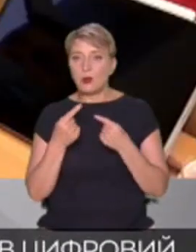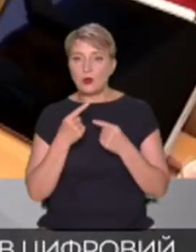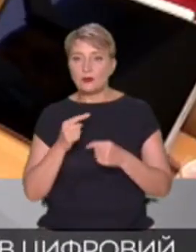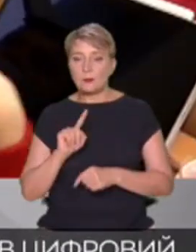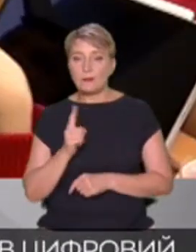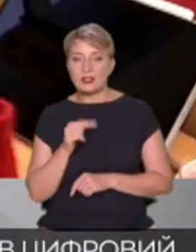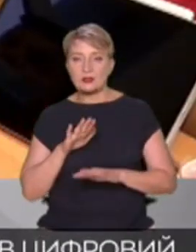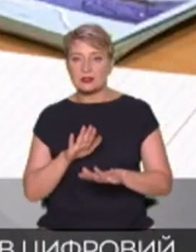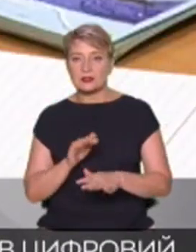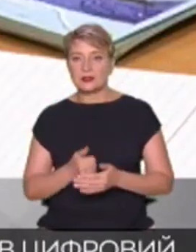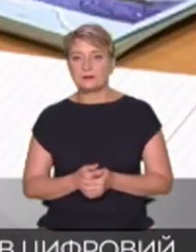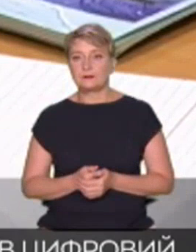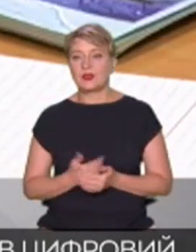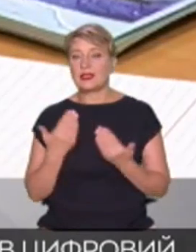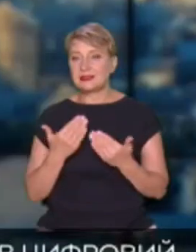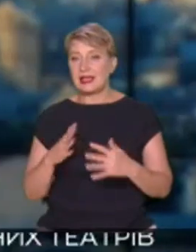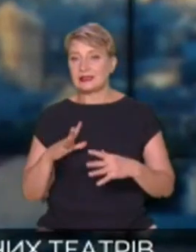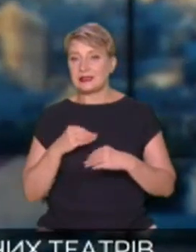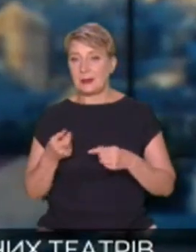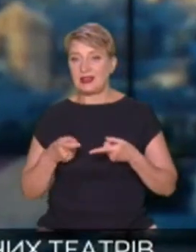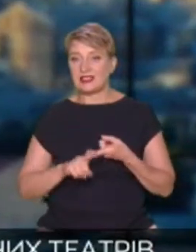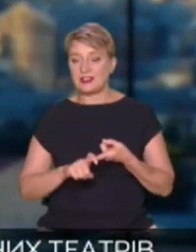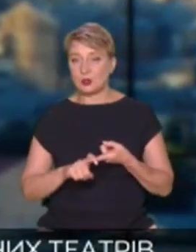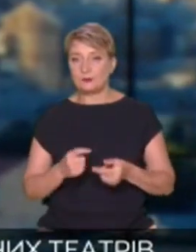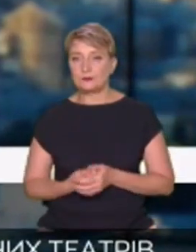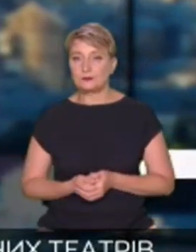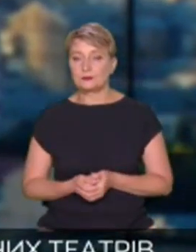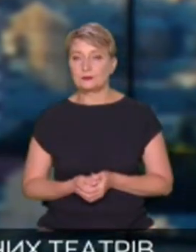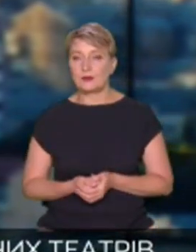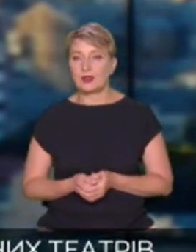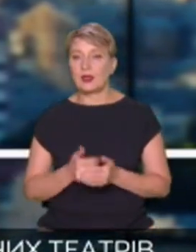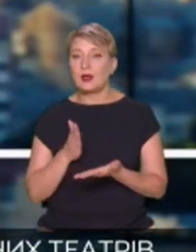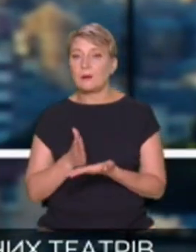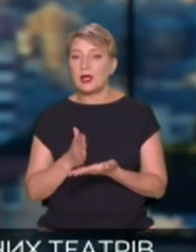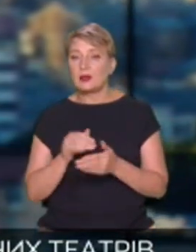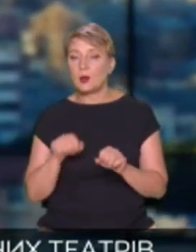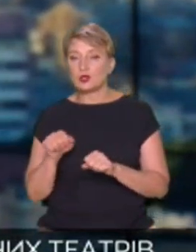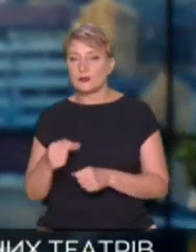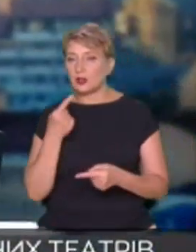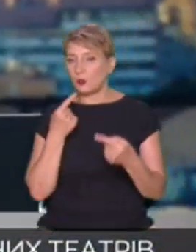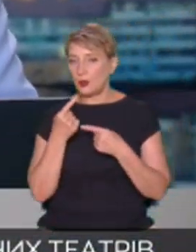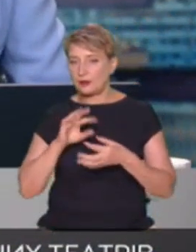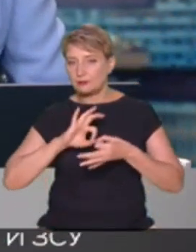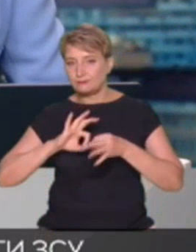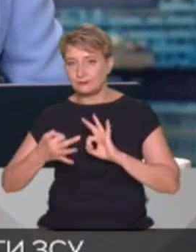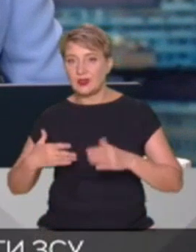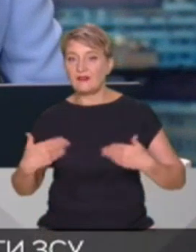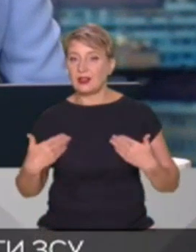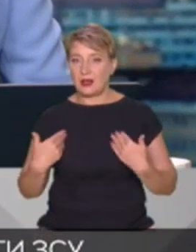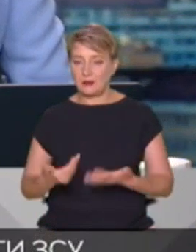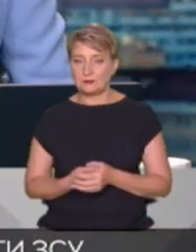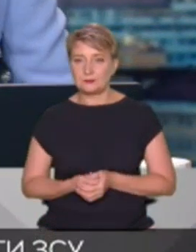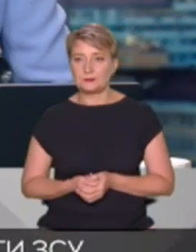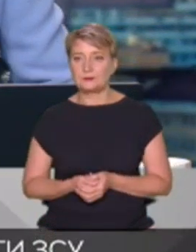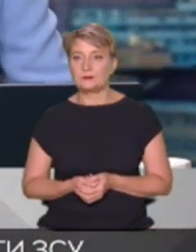України. Сергій Горбачов зараз з нами на зв'язку. Маємо можливість поговорити з ним докладніше. Пане Сергію, вітаю вас. Добрий